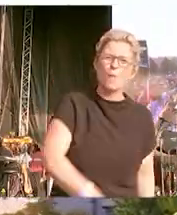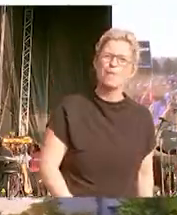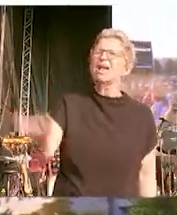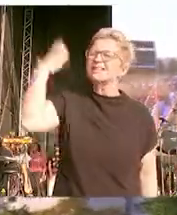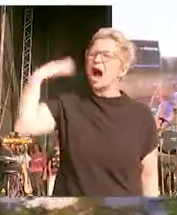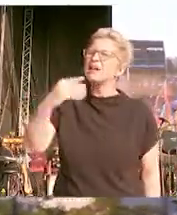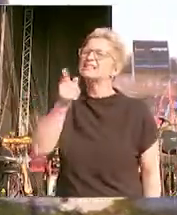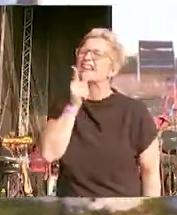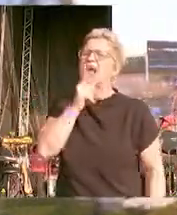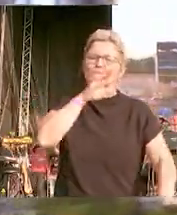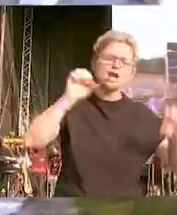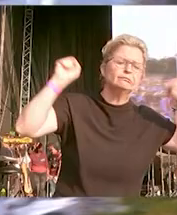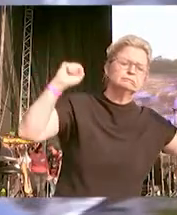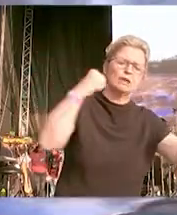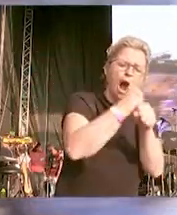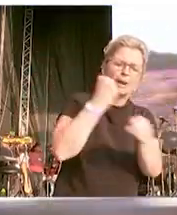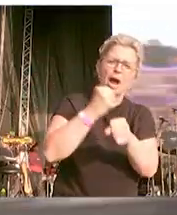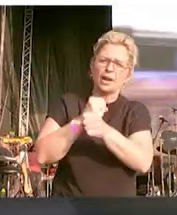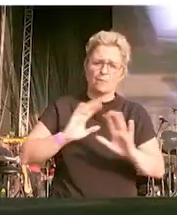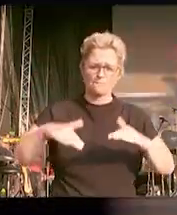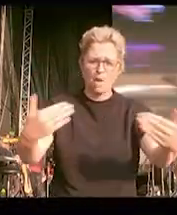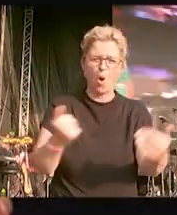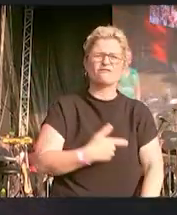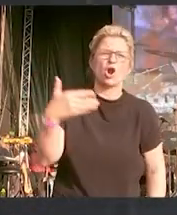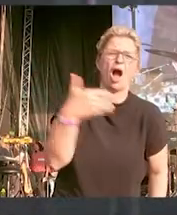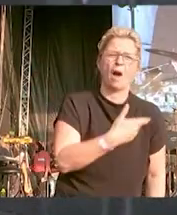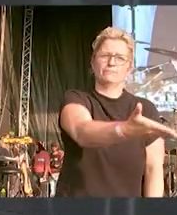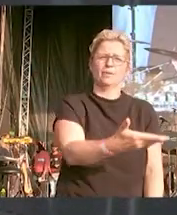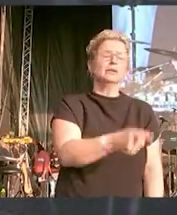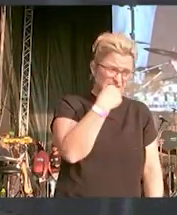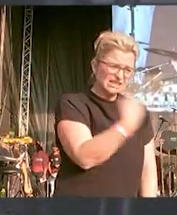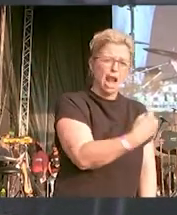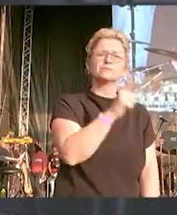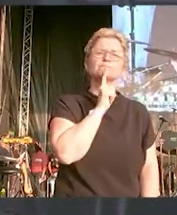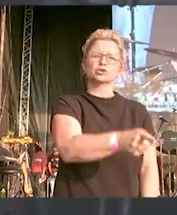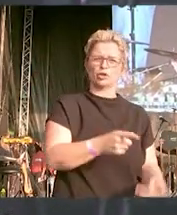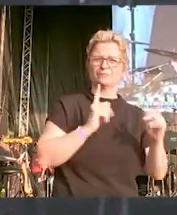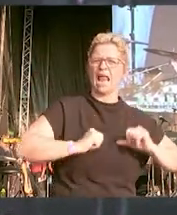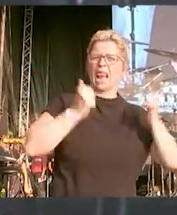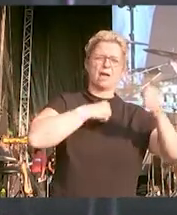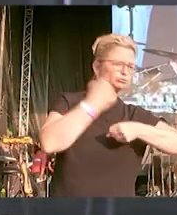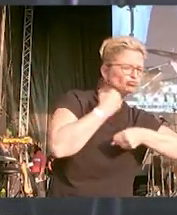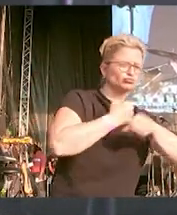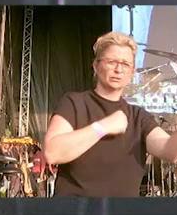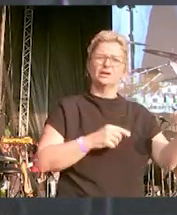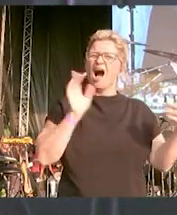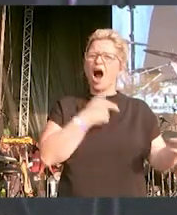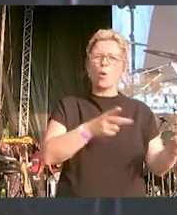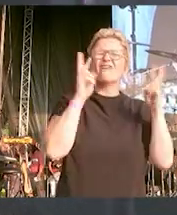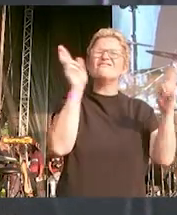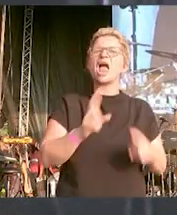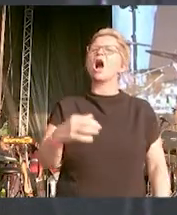DDR voll arbeiteten und ein selbstbestimmtes Leben führten? Wer profitiert von den